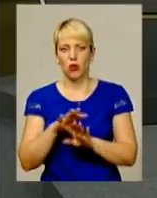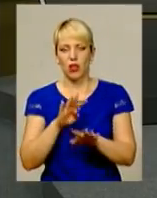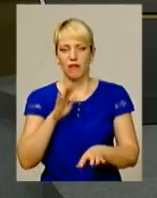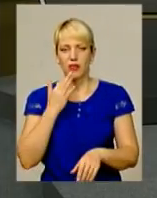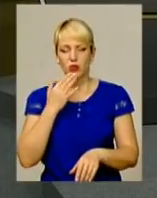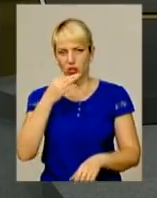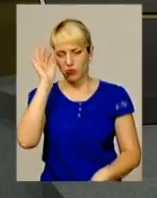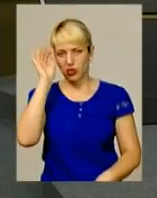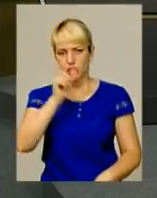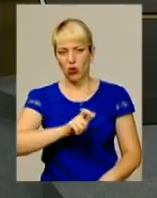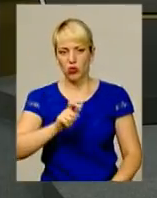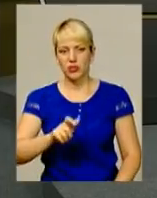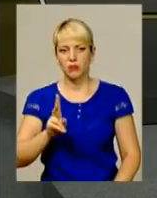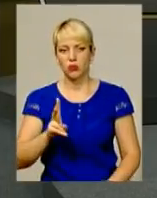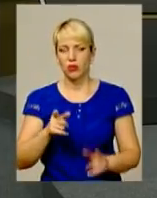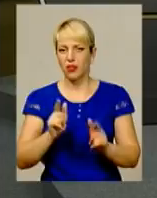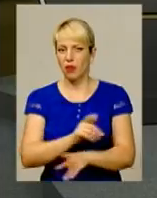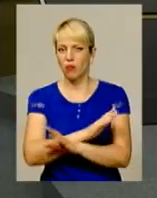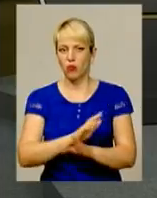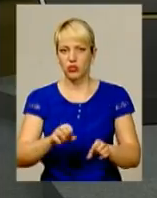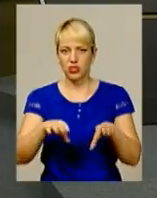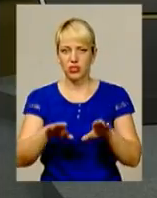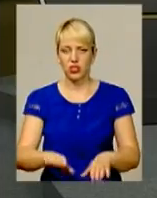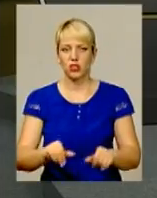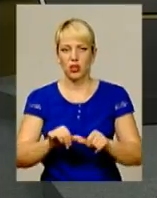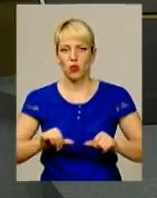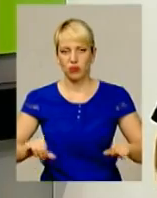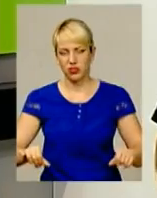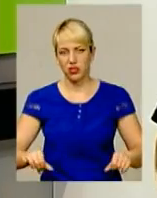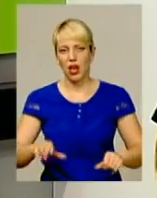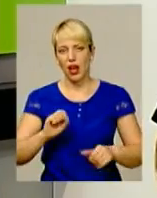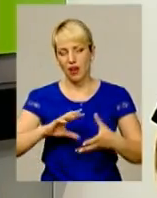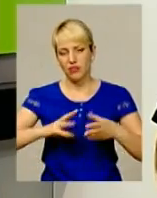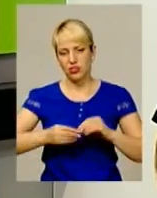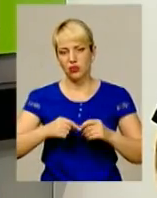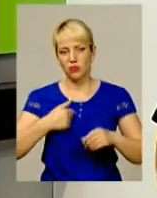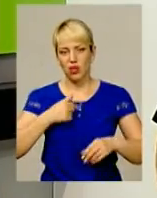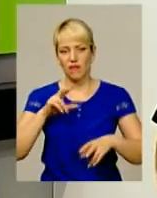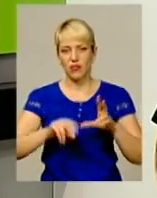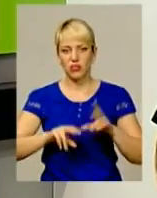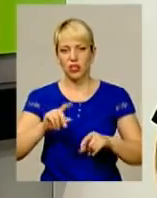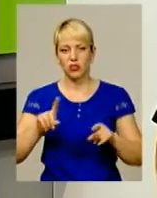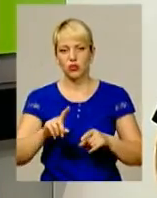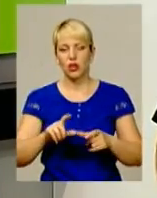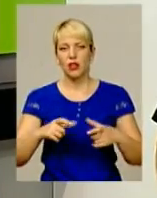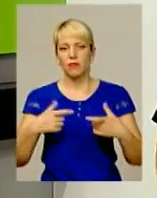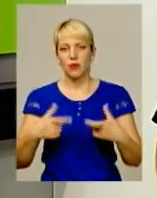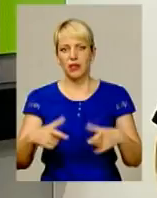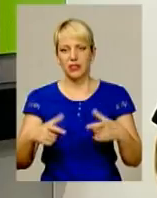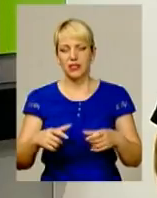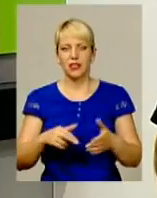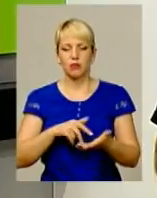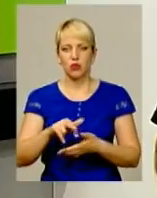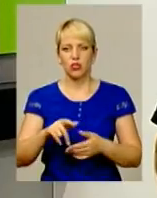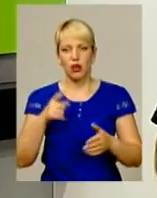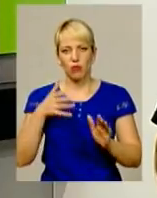поліції тих осіб, які не погоджувалися з рішенням атестаційних комісій. А в цілому, я рахую, що переатестація пройшла прозоро,